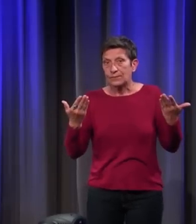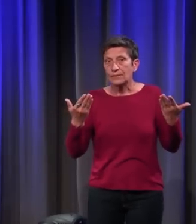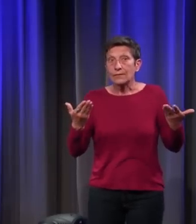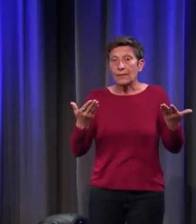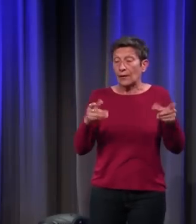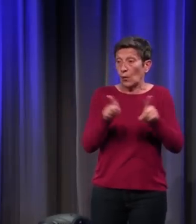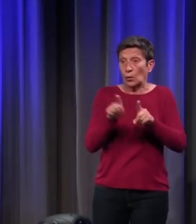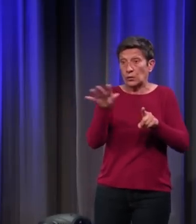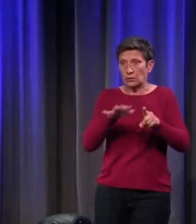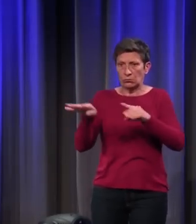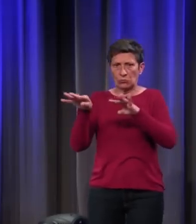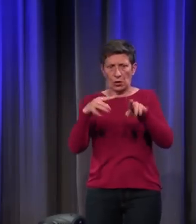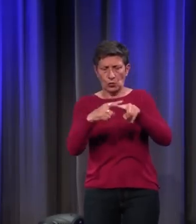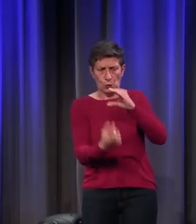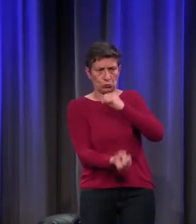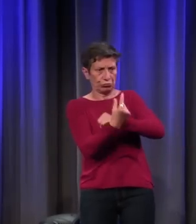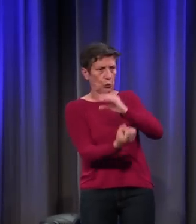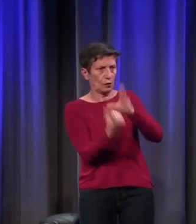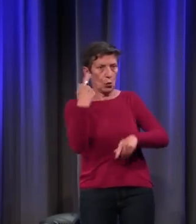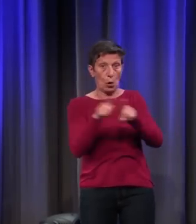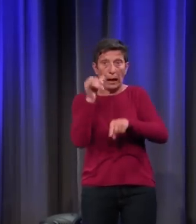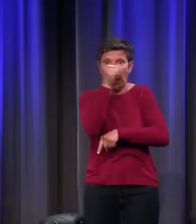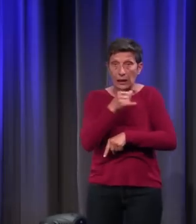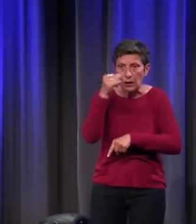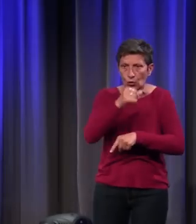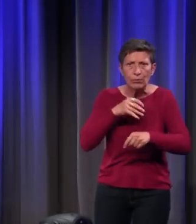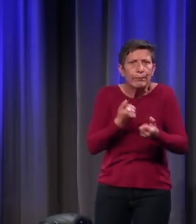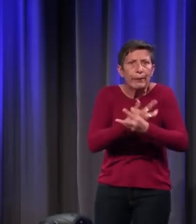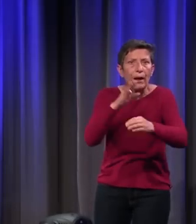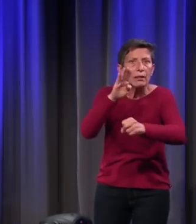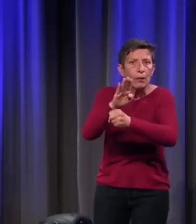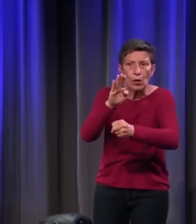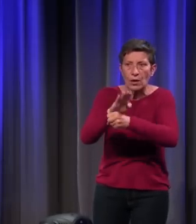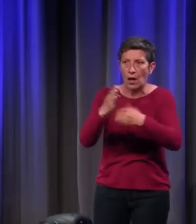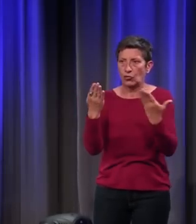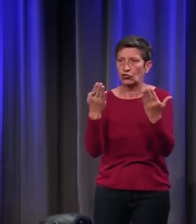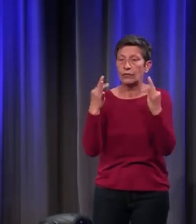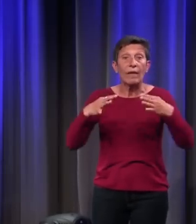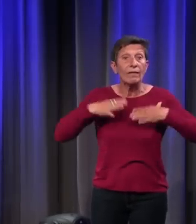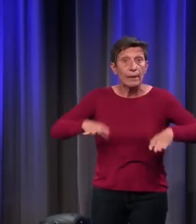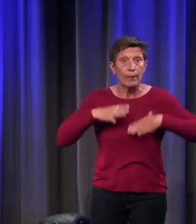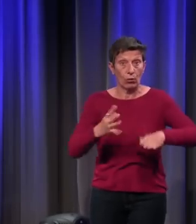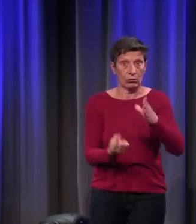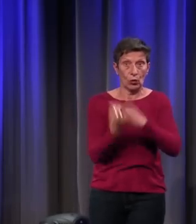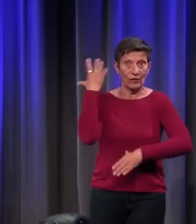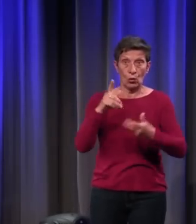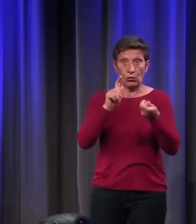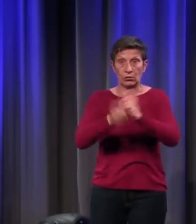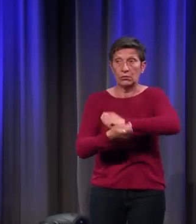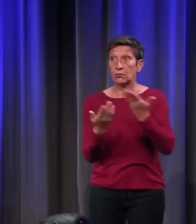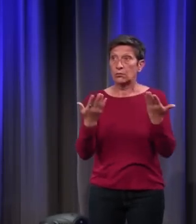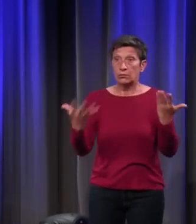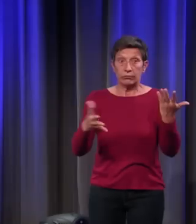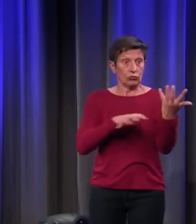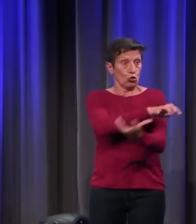ridicule. On a beaucoup de témoignages à propos des nouveautés vestimentaires. Ça fait toujours du